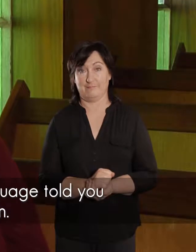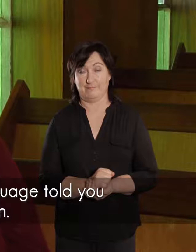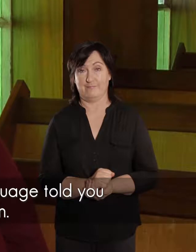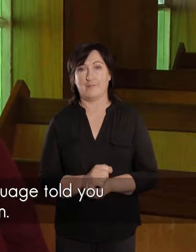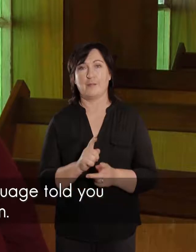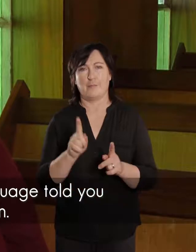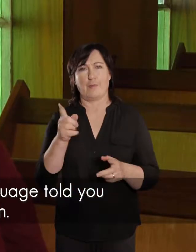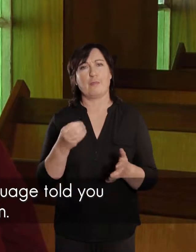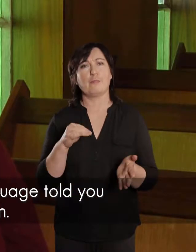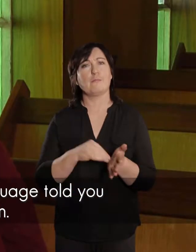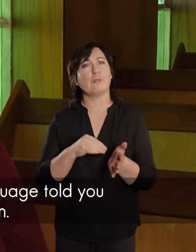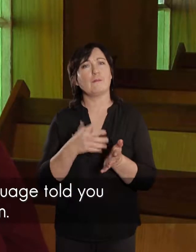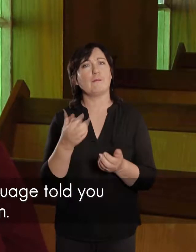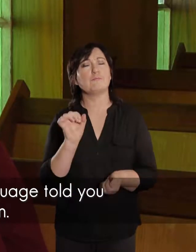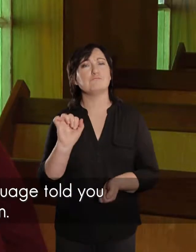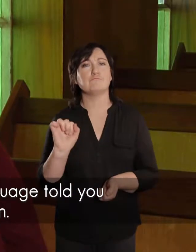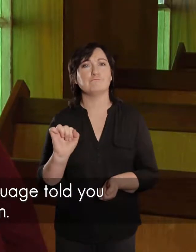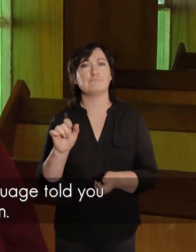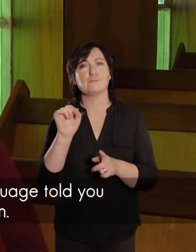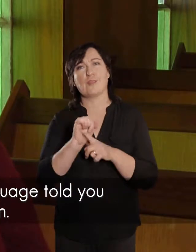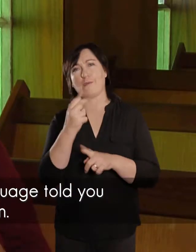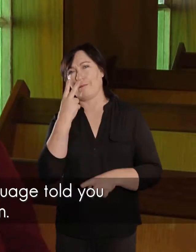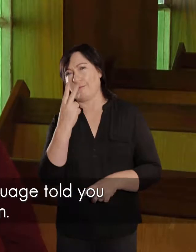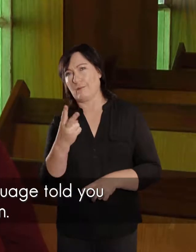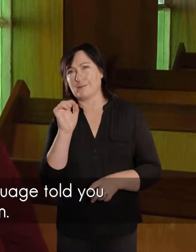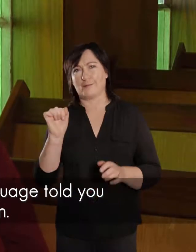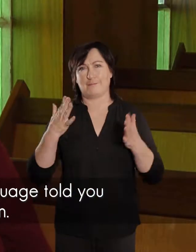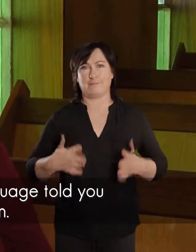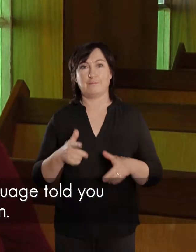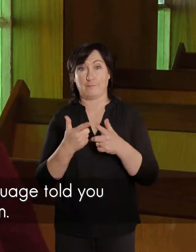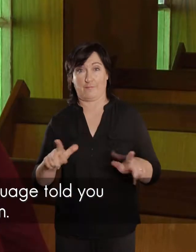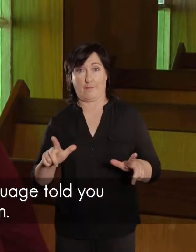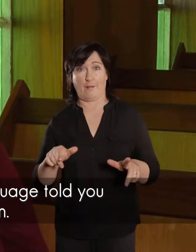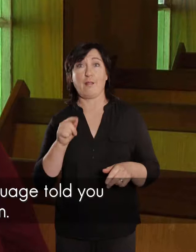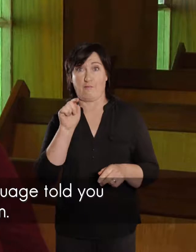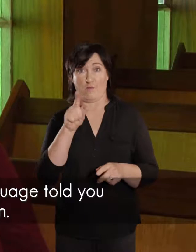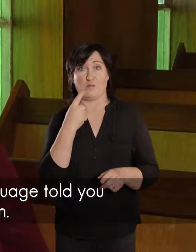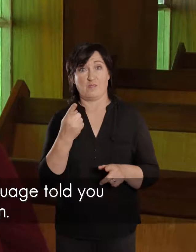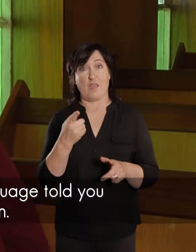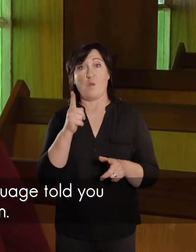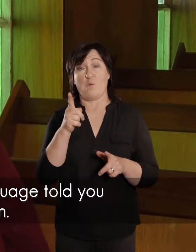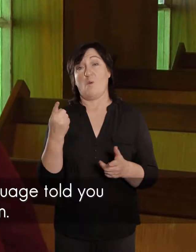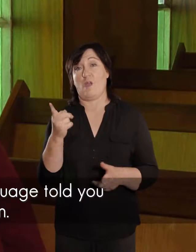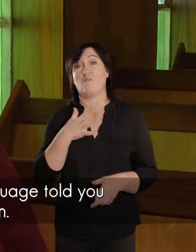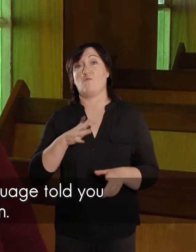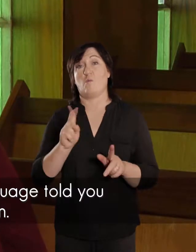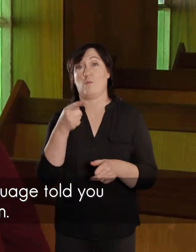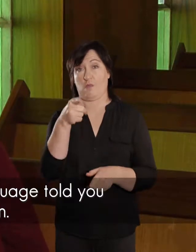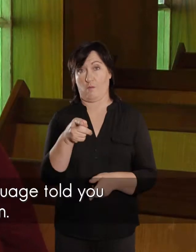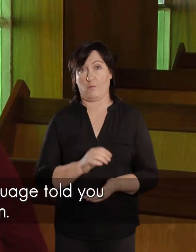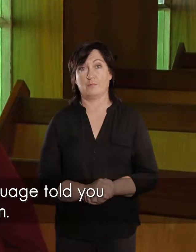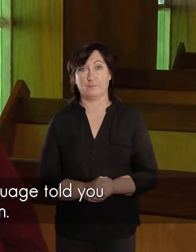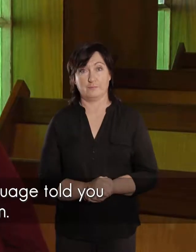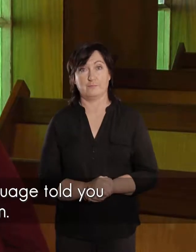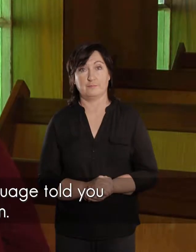Maar hy het een manier gehad, want sy uitkijk, sy luiftaal het vir jou gesê, waar jy nou met